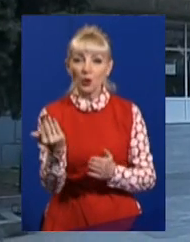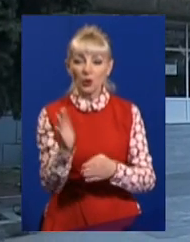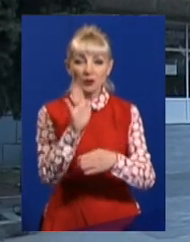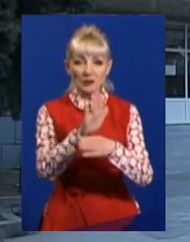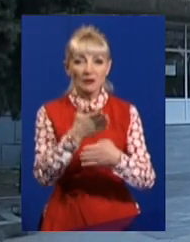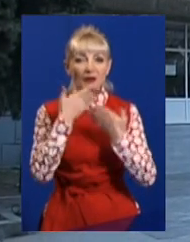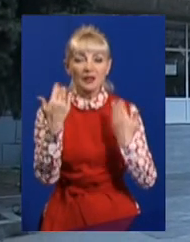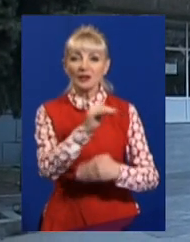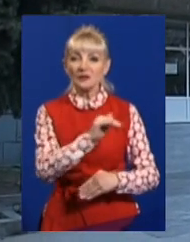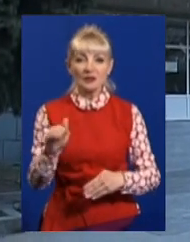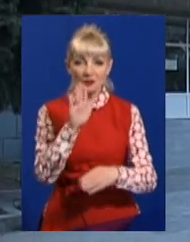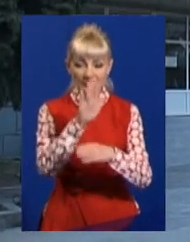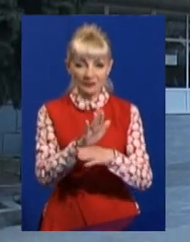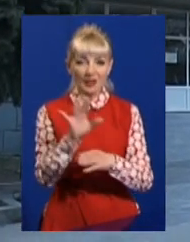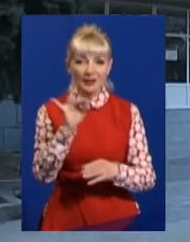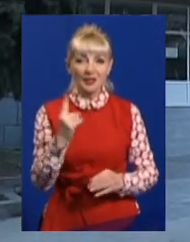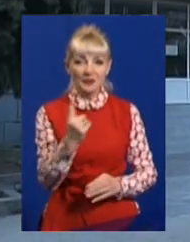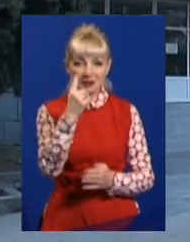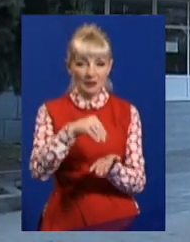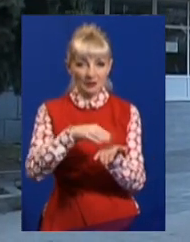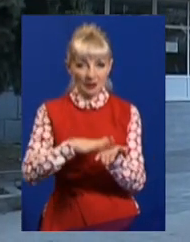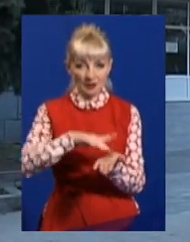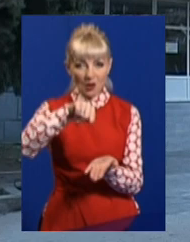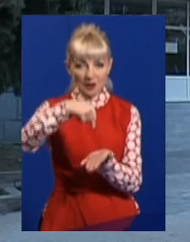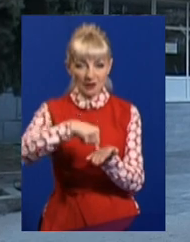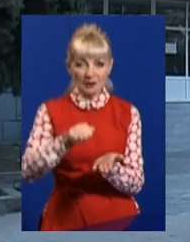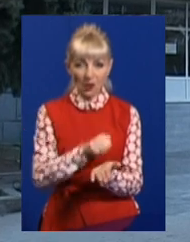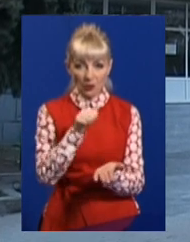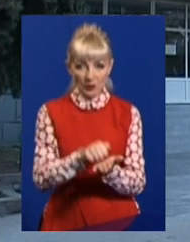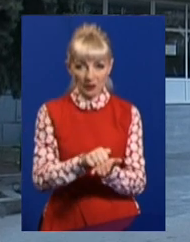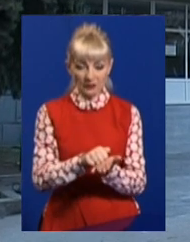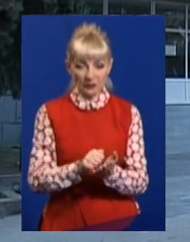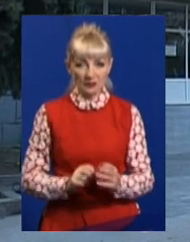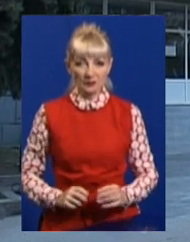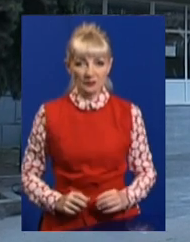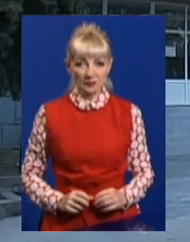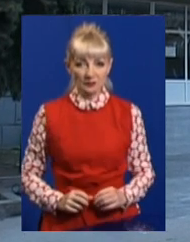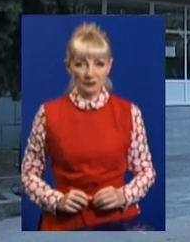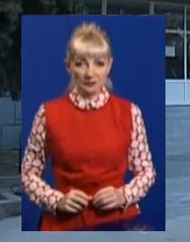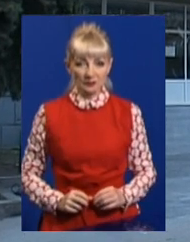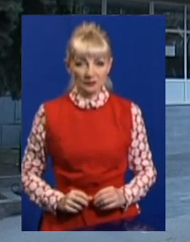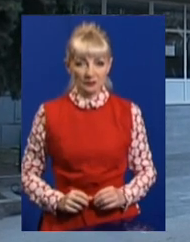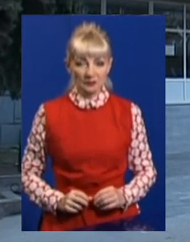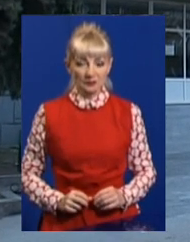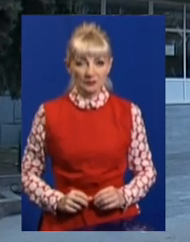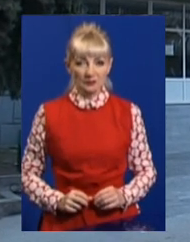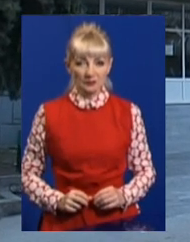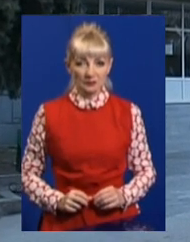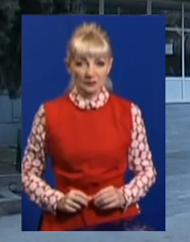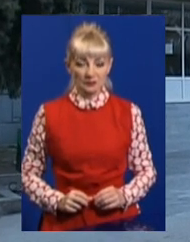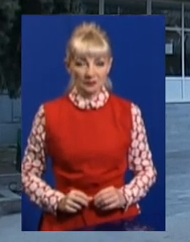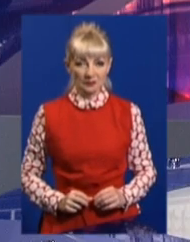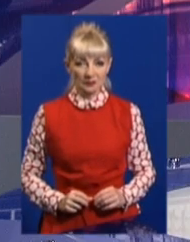Немає офіційного розпорядження й у єдиному реєстрі міських актів. Олександра Новосел, Дмитро Шаталов, новини ЮАХ Харків.